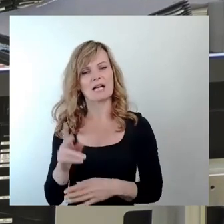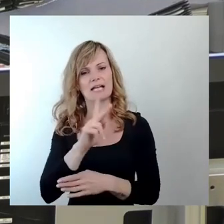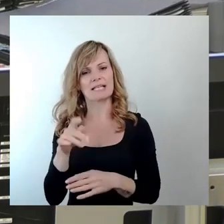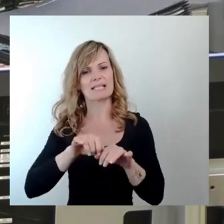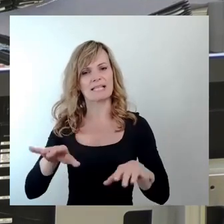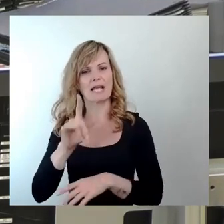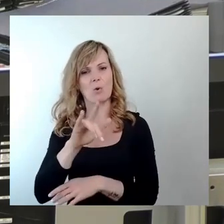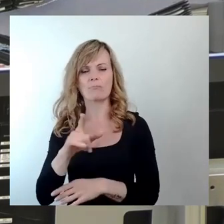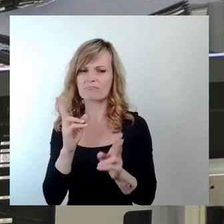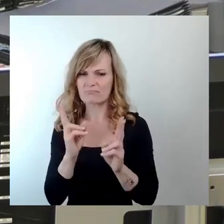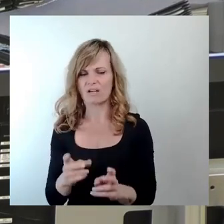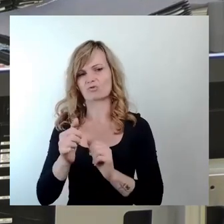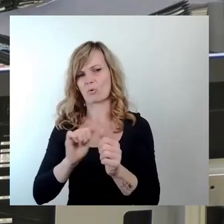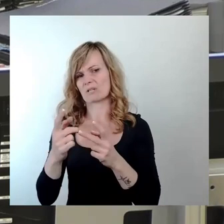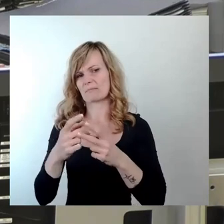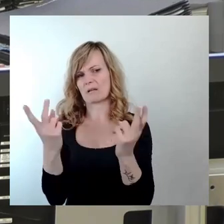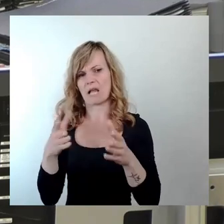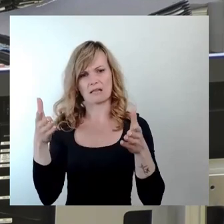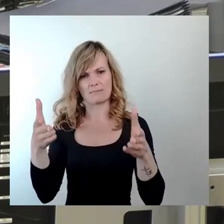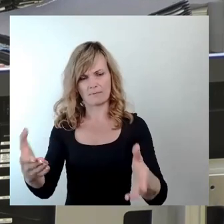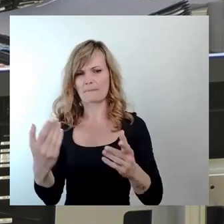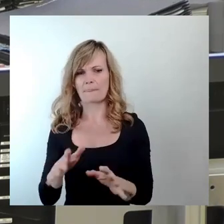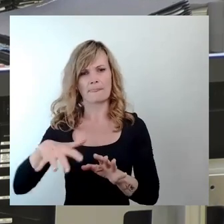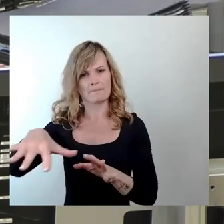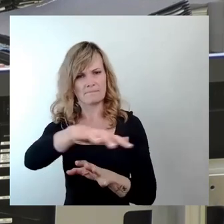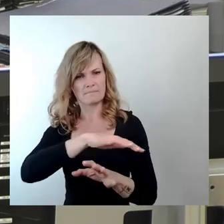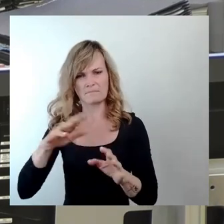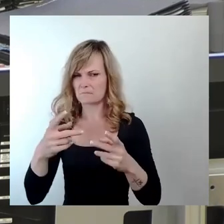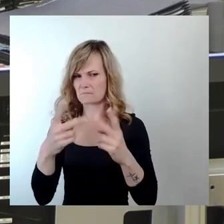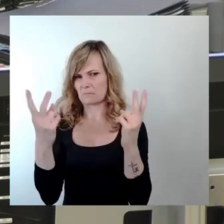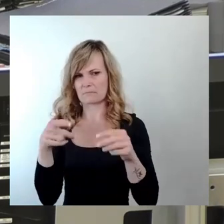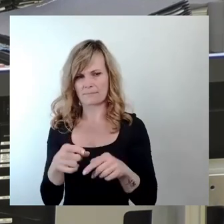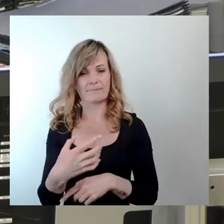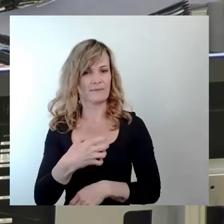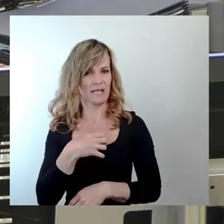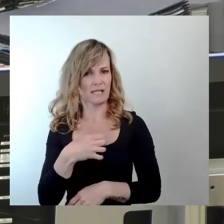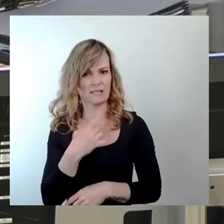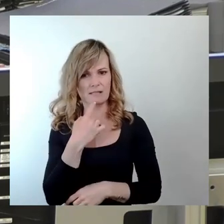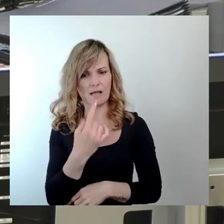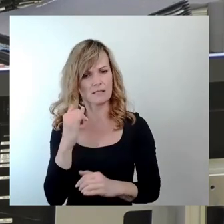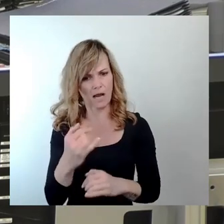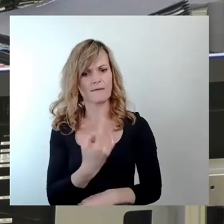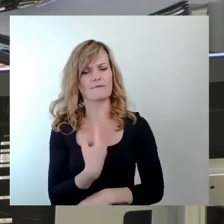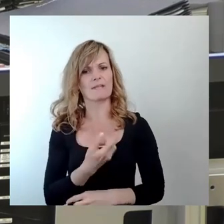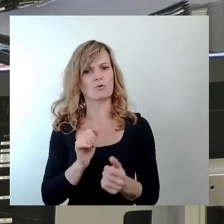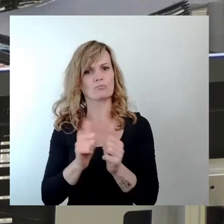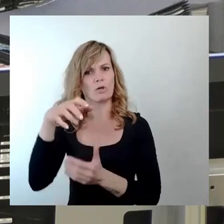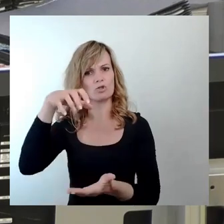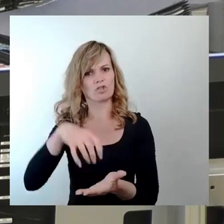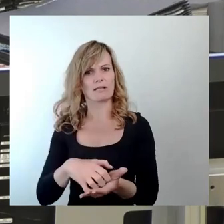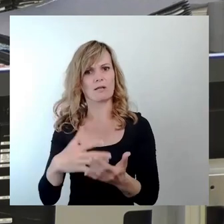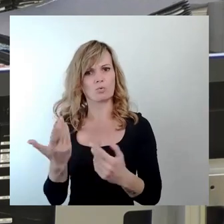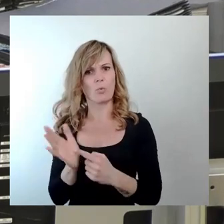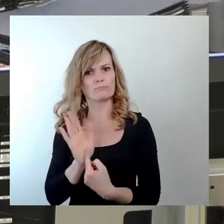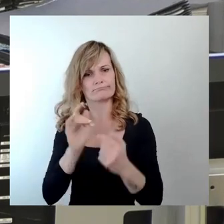dar, die überregionale Bekanntheit erlangt hat. Dresden möchte sich gerne als Sportstadt sehen und auch nach außen hin darstellen. Was auch